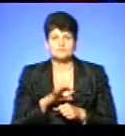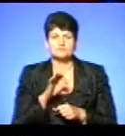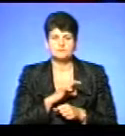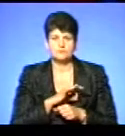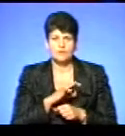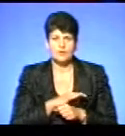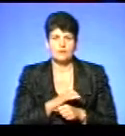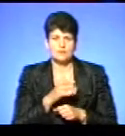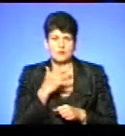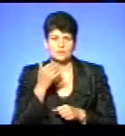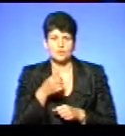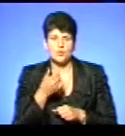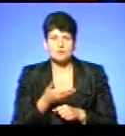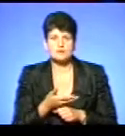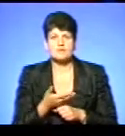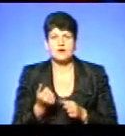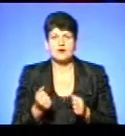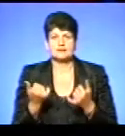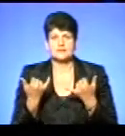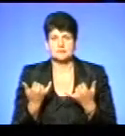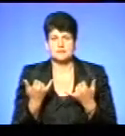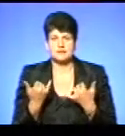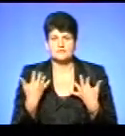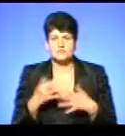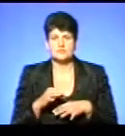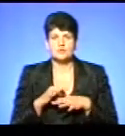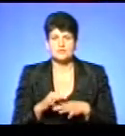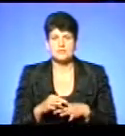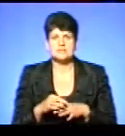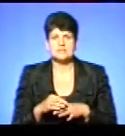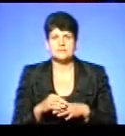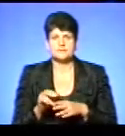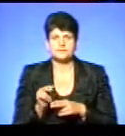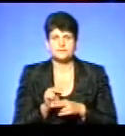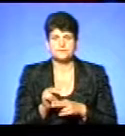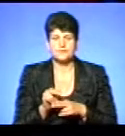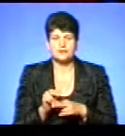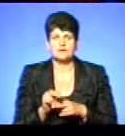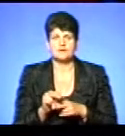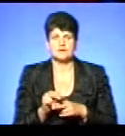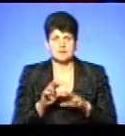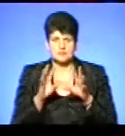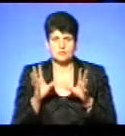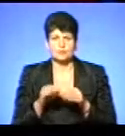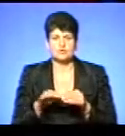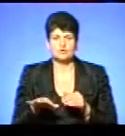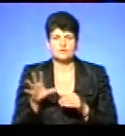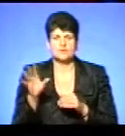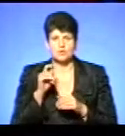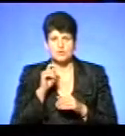протягом кількох років. Тепер вже проводиться та вакцинація тотальним способом на території цілої України.